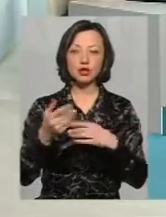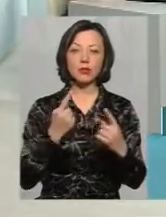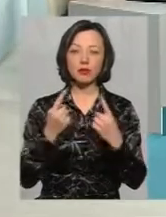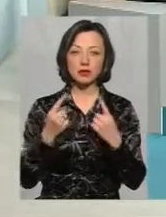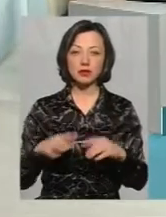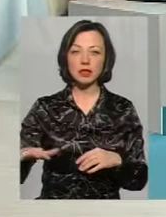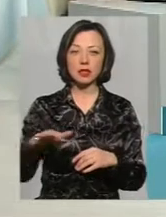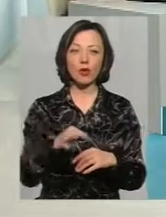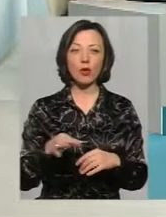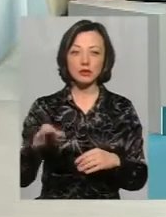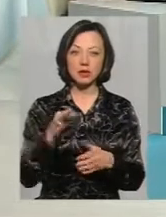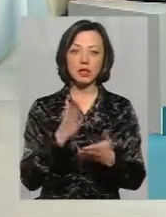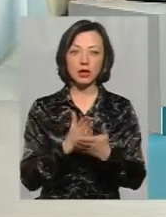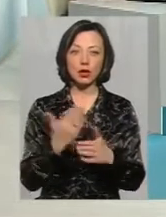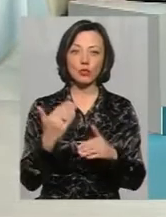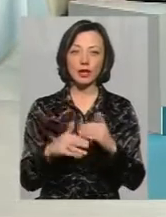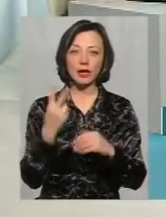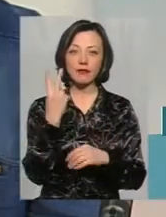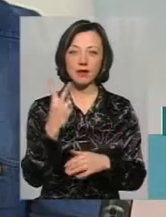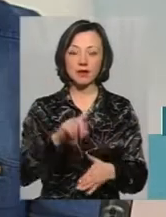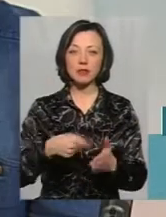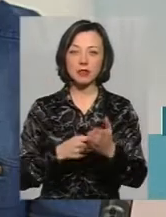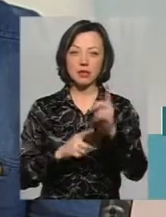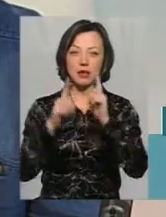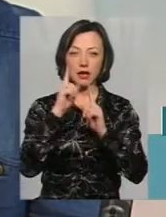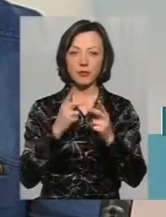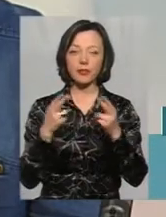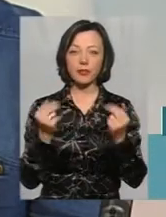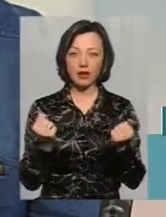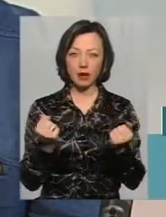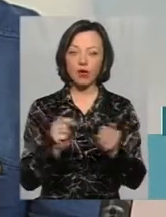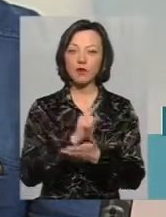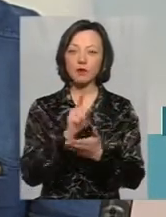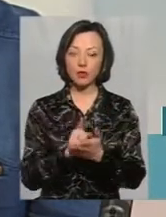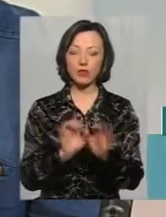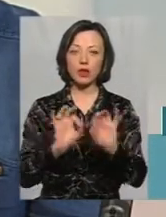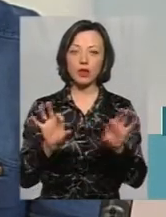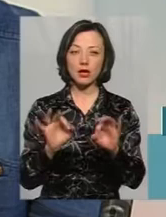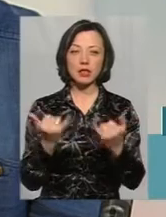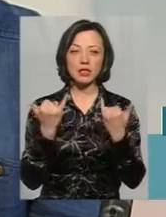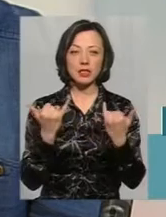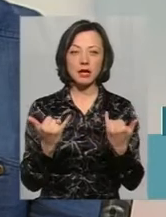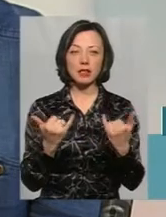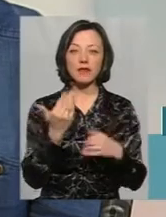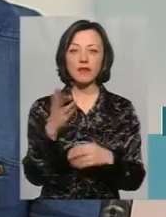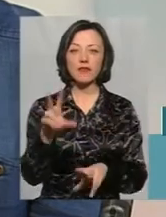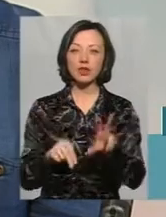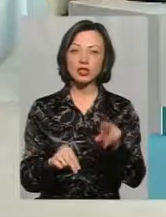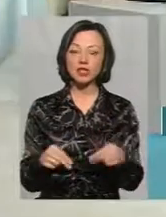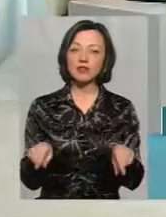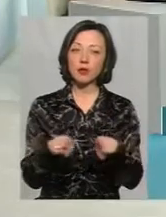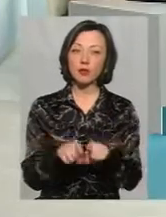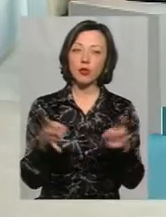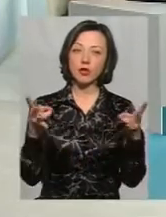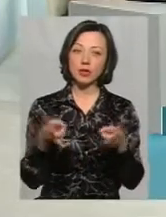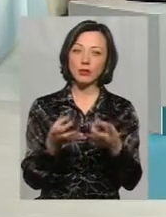На території області є вже дві міські ради, які прийняли повідне рішення. обов'язково поговоримо. А зараз, як ви вважаєте, чи все ж таки